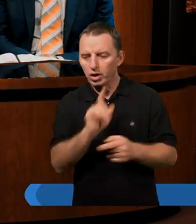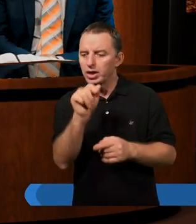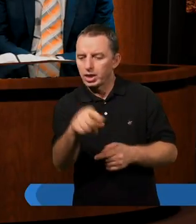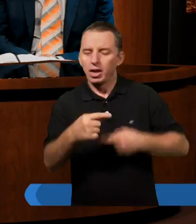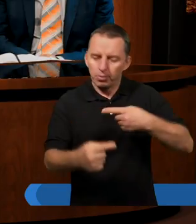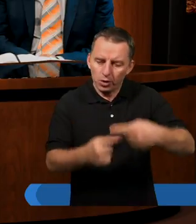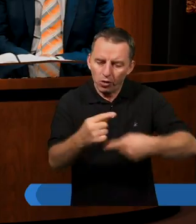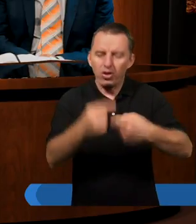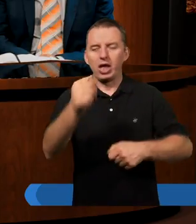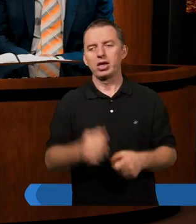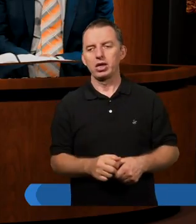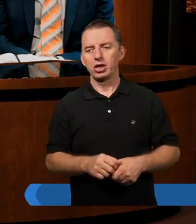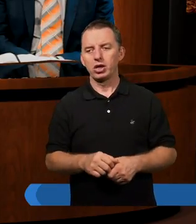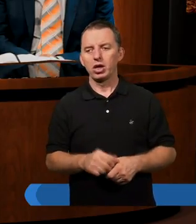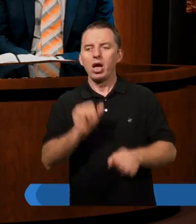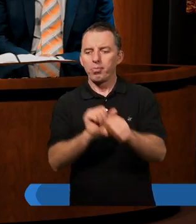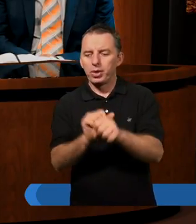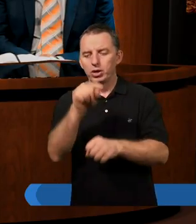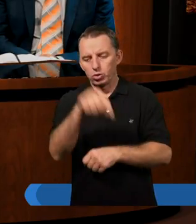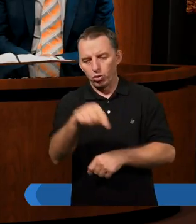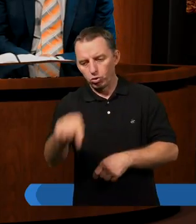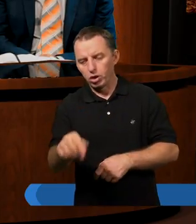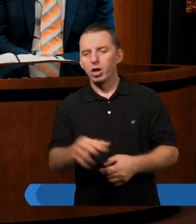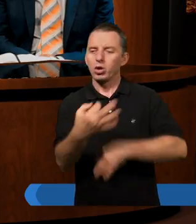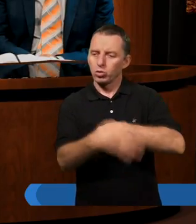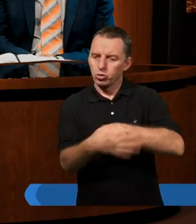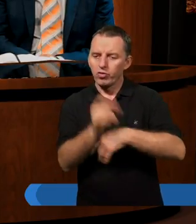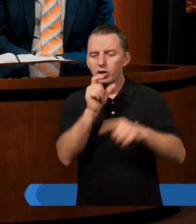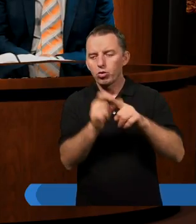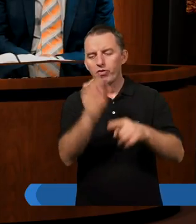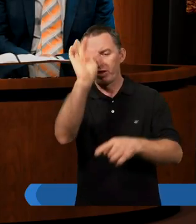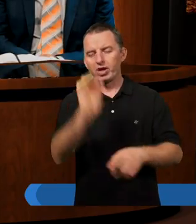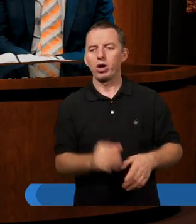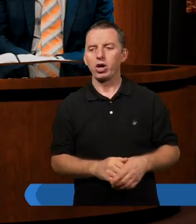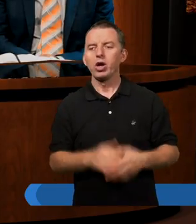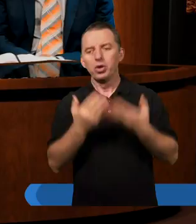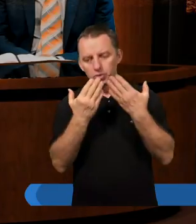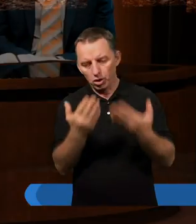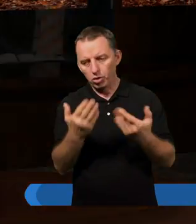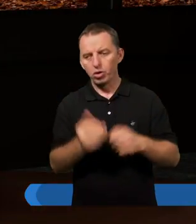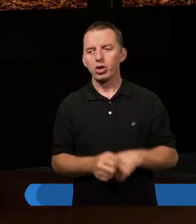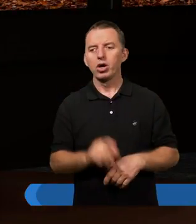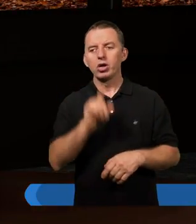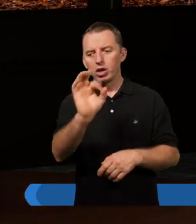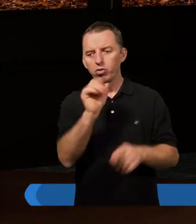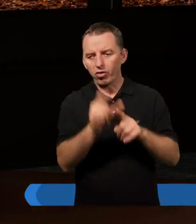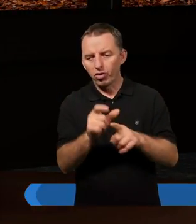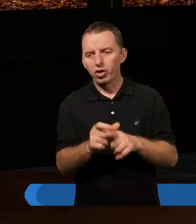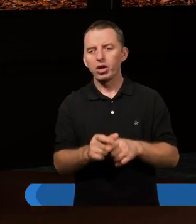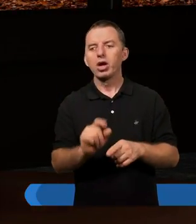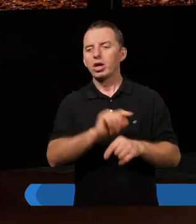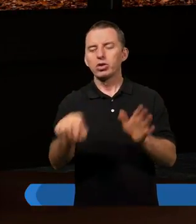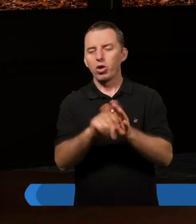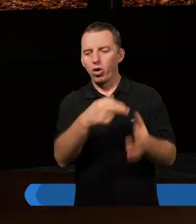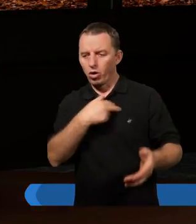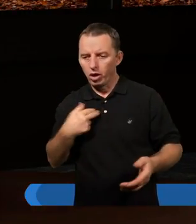przywilej bycia tutaj, studiowania Twojego Słowa. Dziękujemy Ci za Słowo Boże i za to, że do